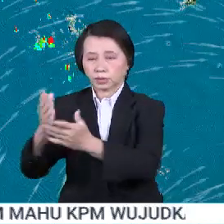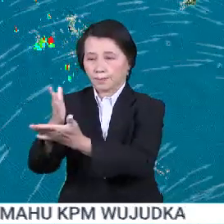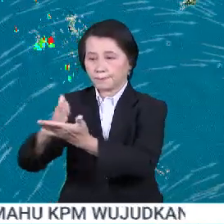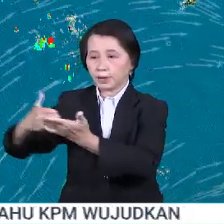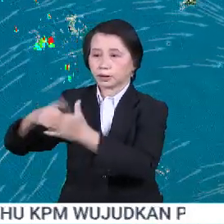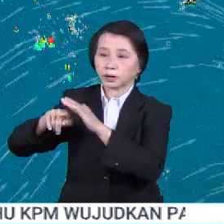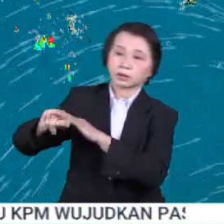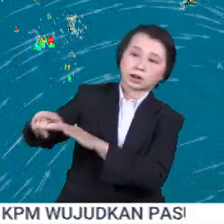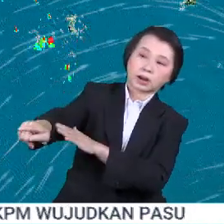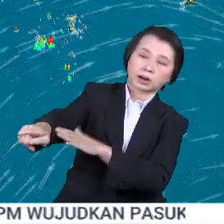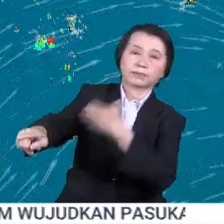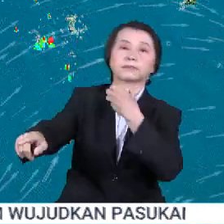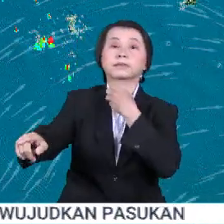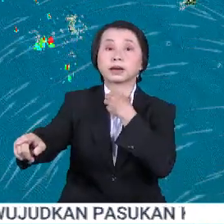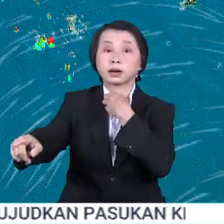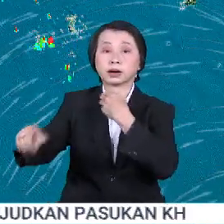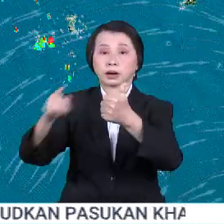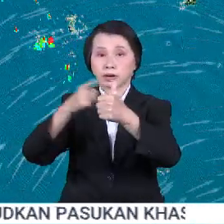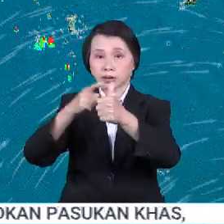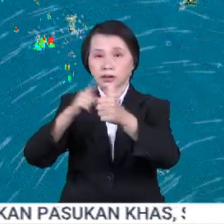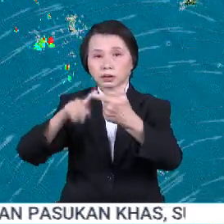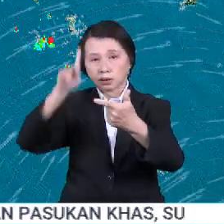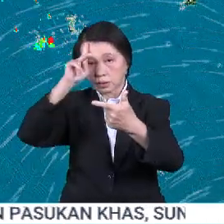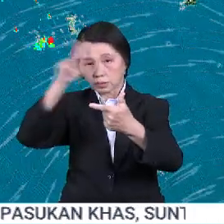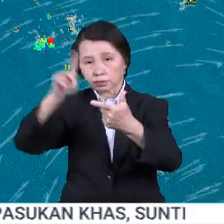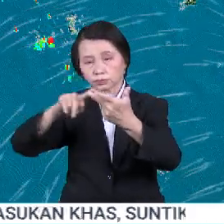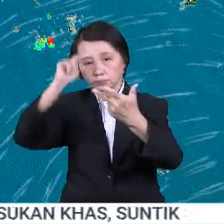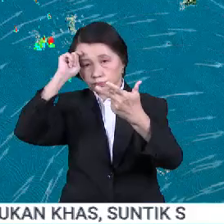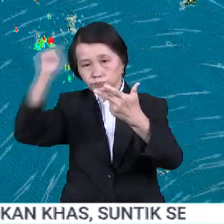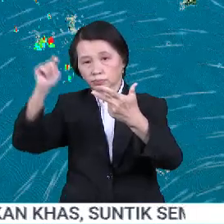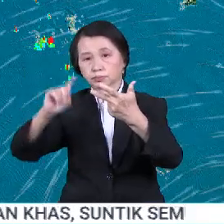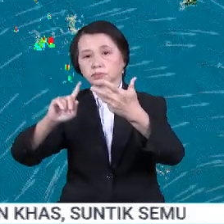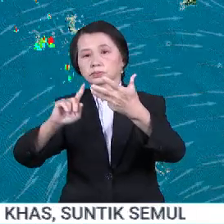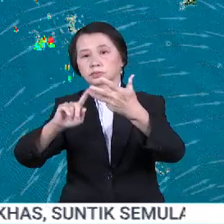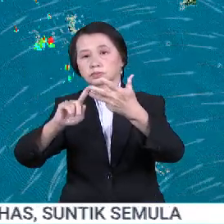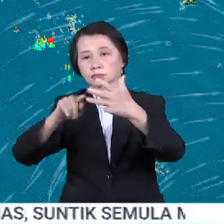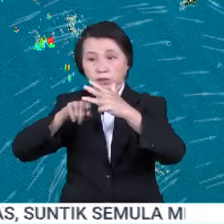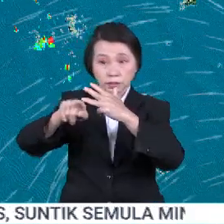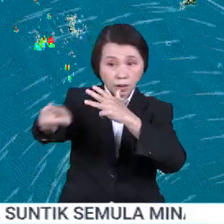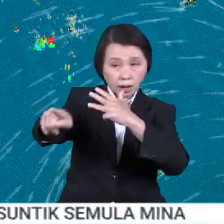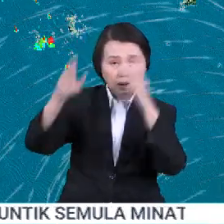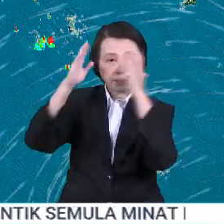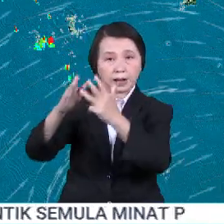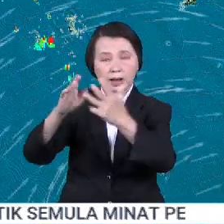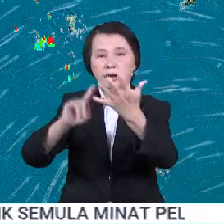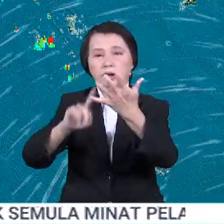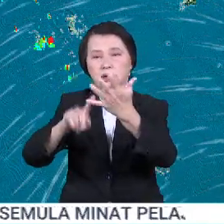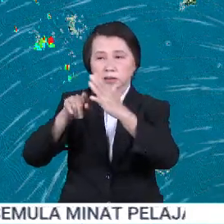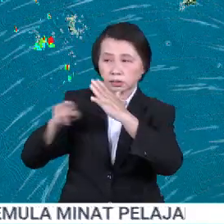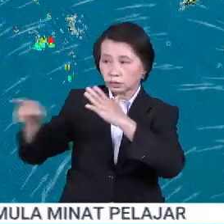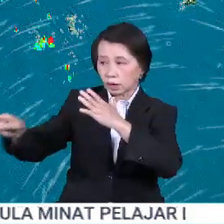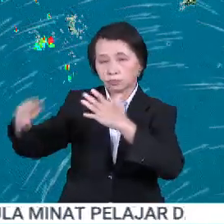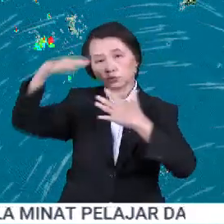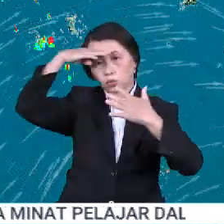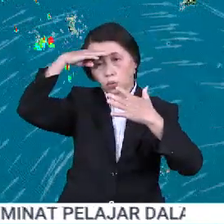negeri Perak, termasuklah di negeri Kelantan, Terengganu, perdalaman negeri Pahang serta di perdalaman negeri